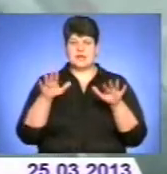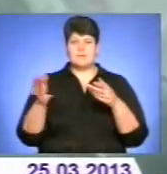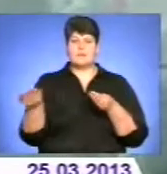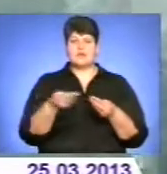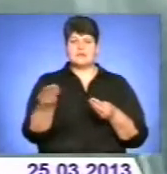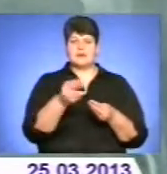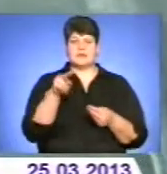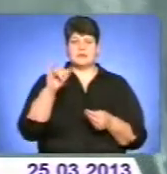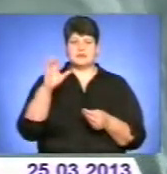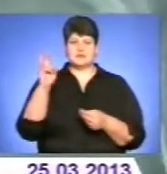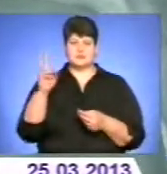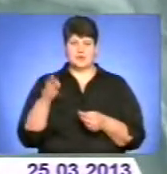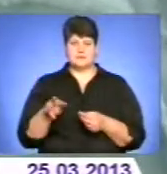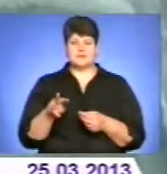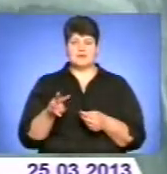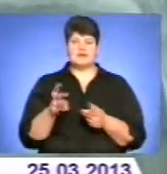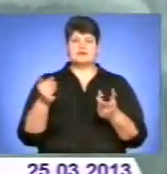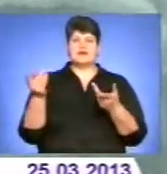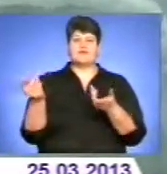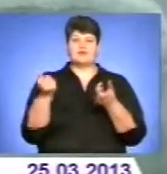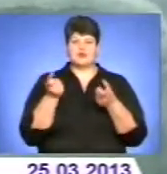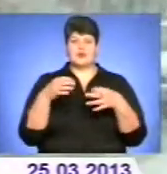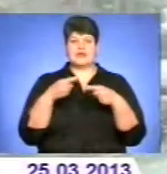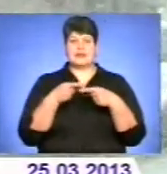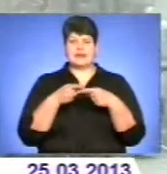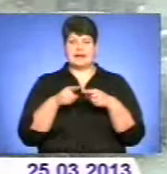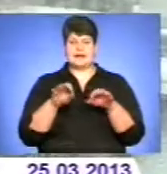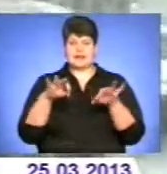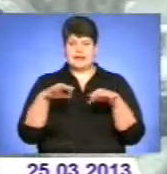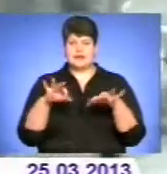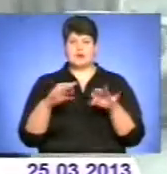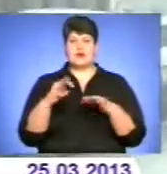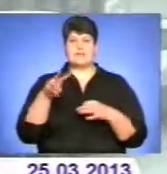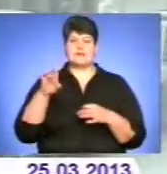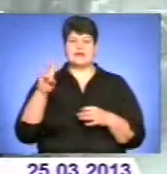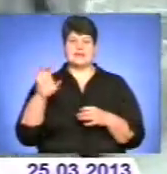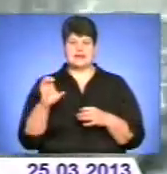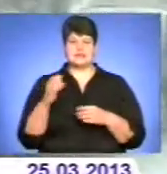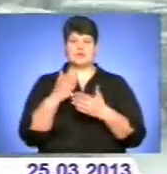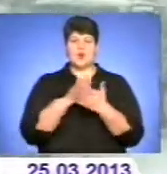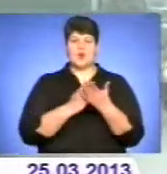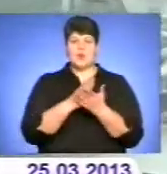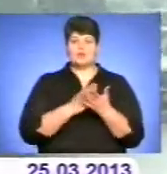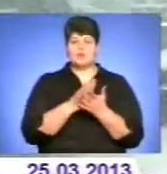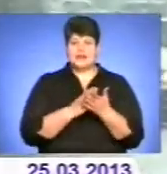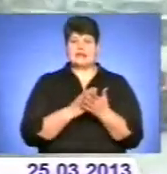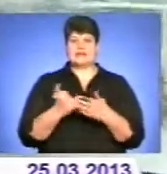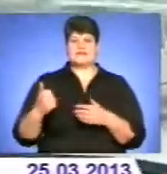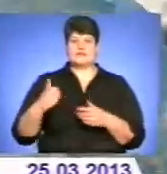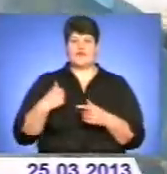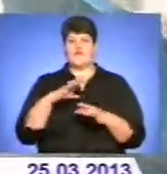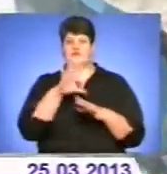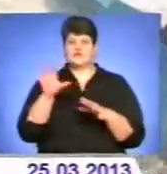дороги піском. Залучено техніку, служби МНС, облавтодору, комунальників і військових. Всі роботи із